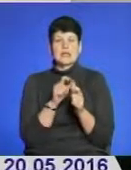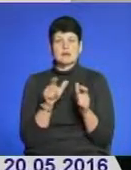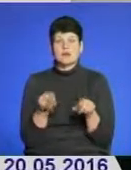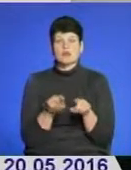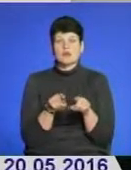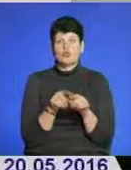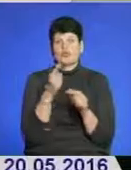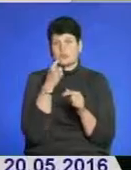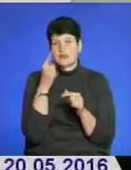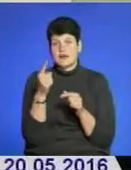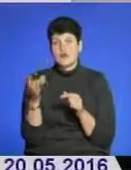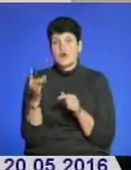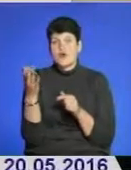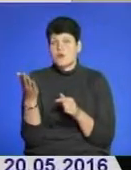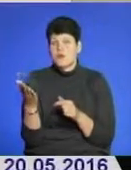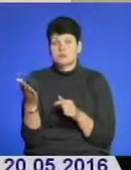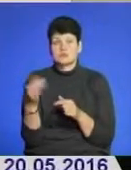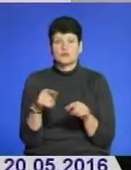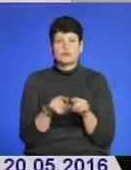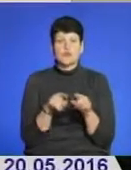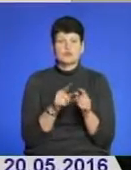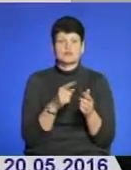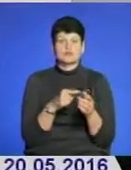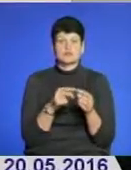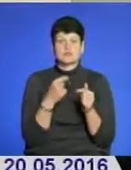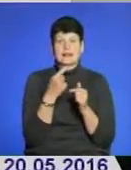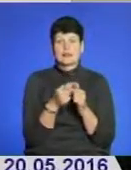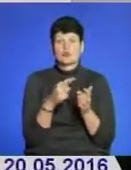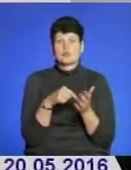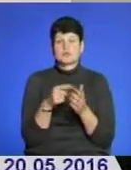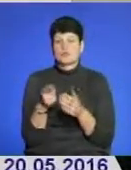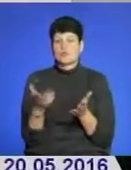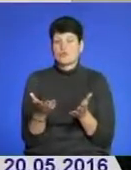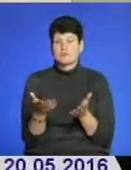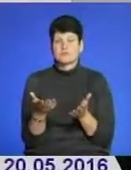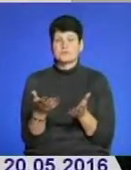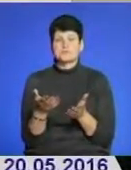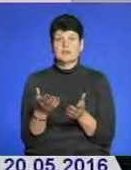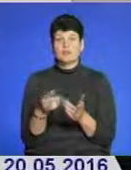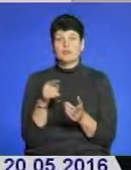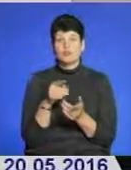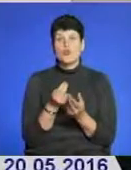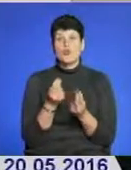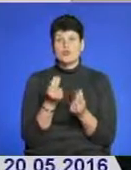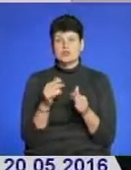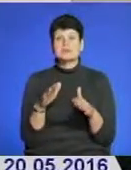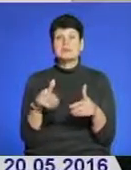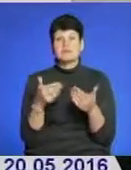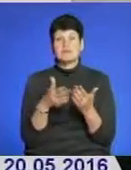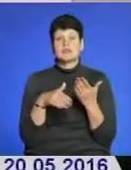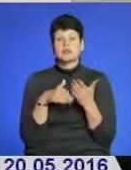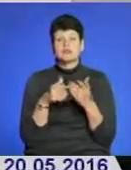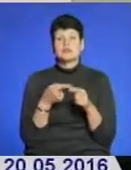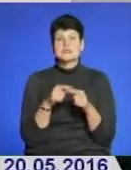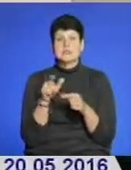однаково далеко щодо району, щодо міста Тернополя. Ну і таким чином кошти, все одно ми надавали допомогу цим